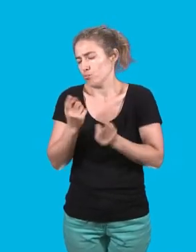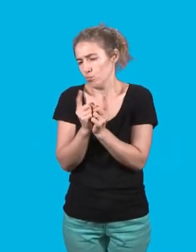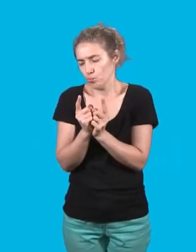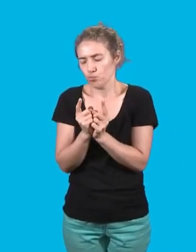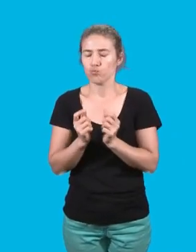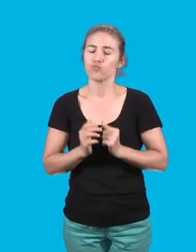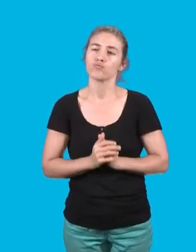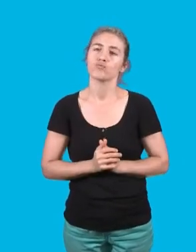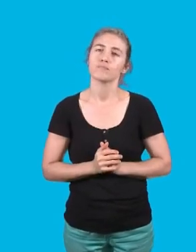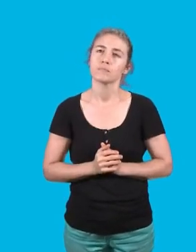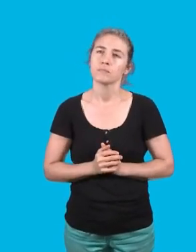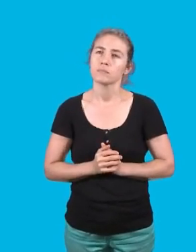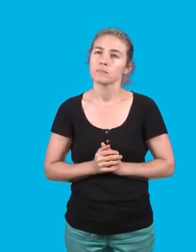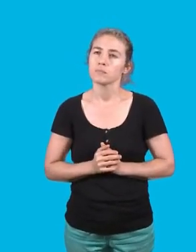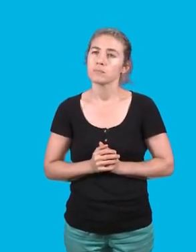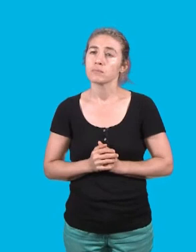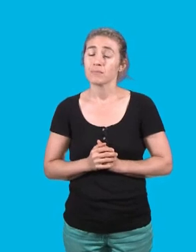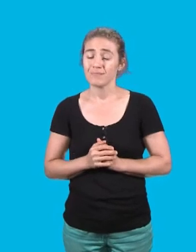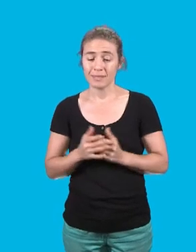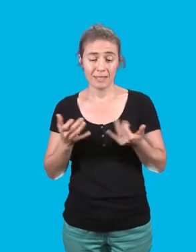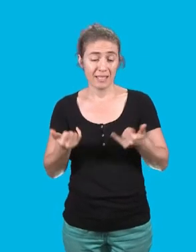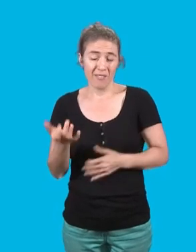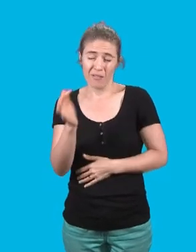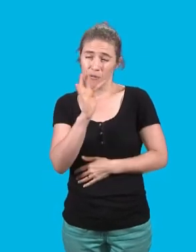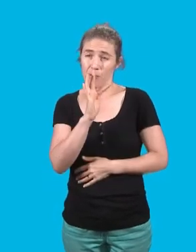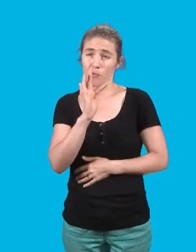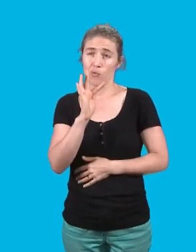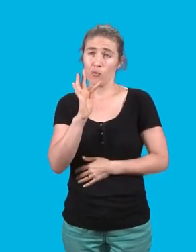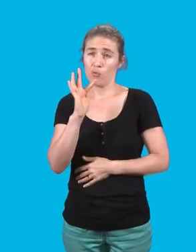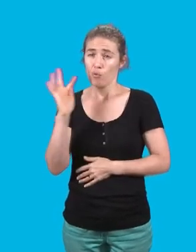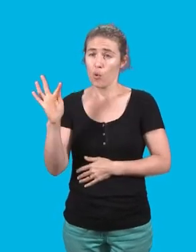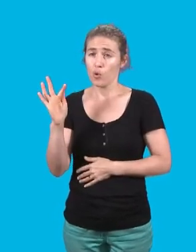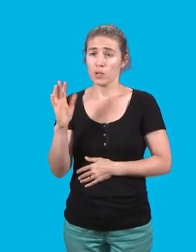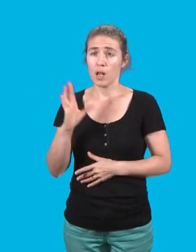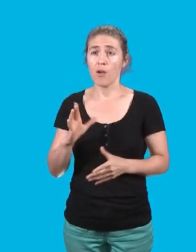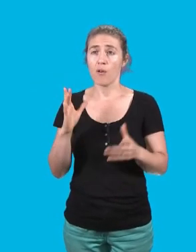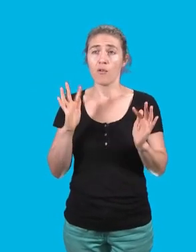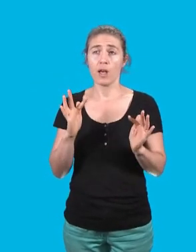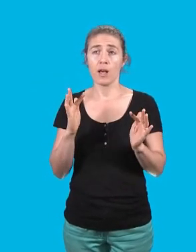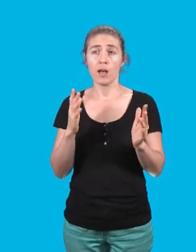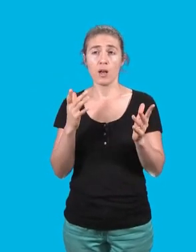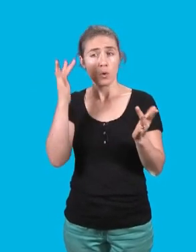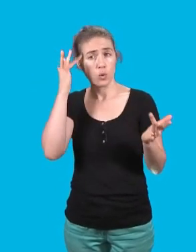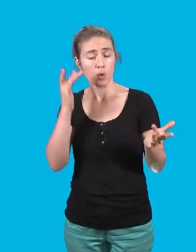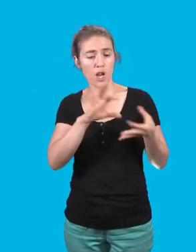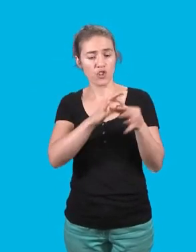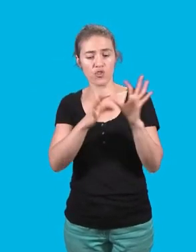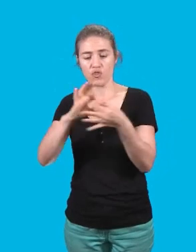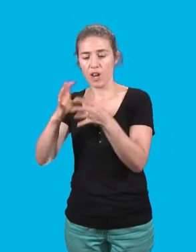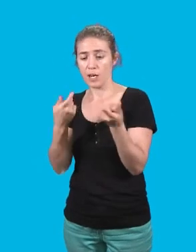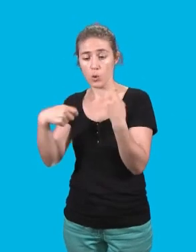dans un pays où la chaîne économique culturelle est fragilisée